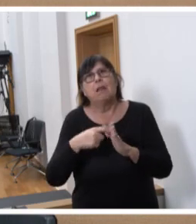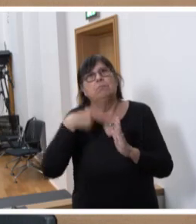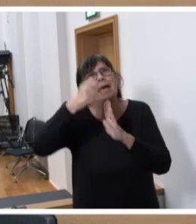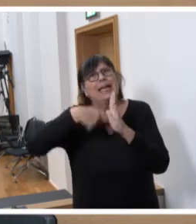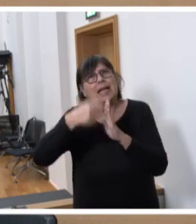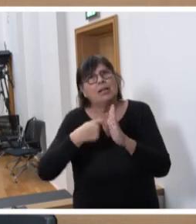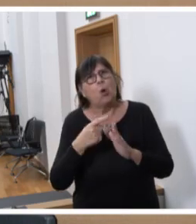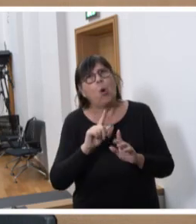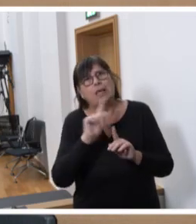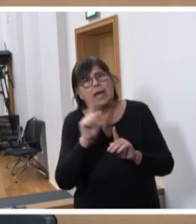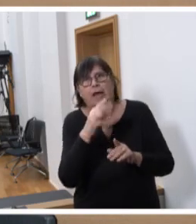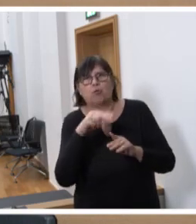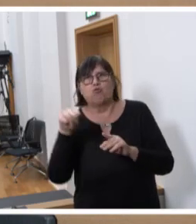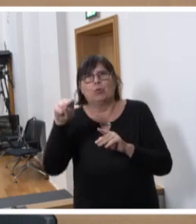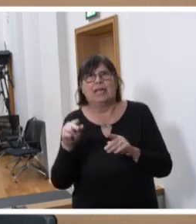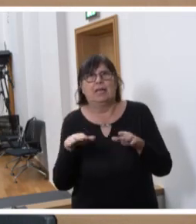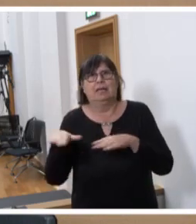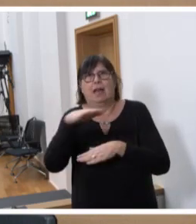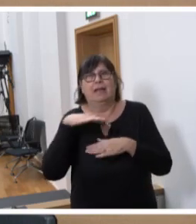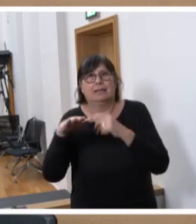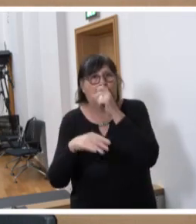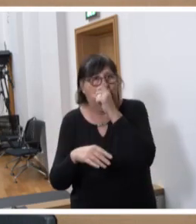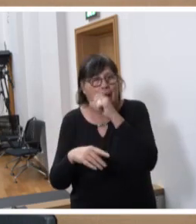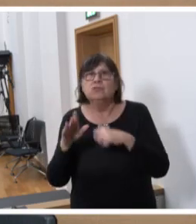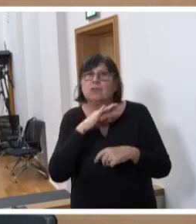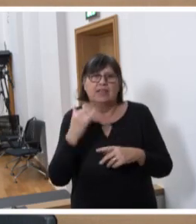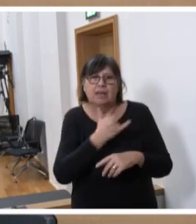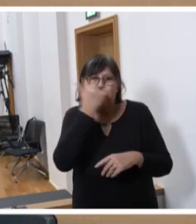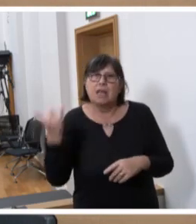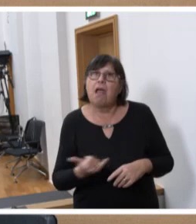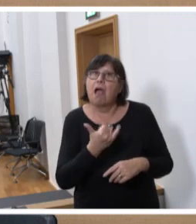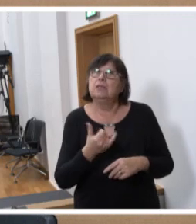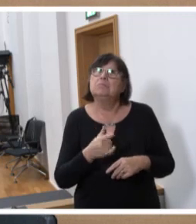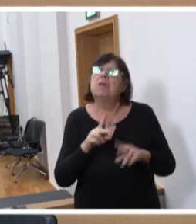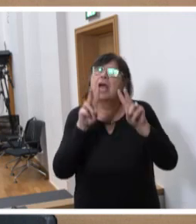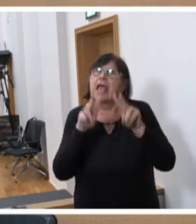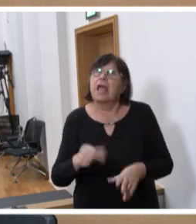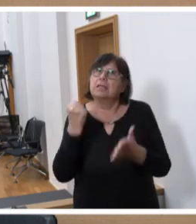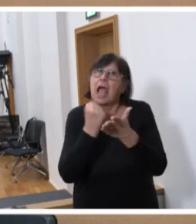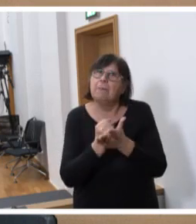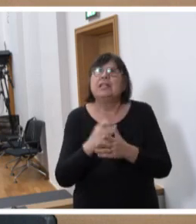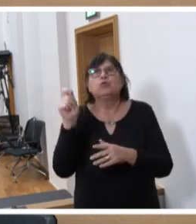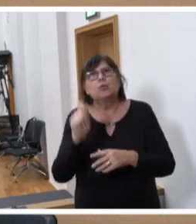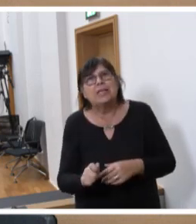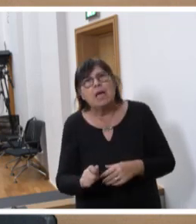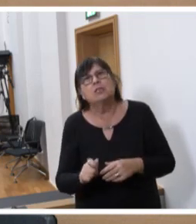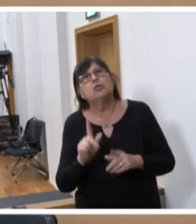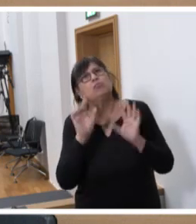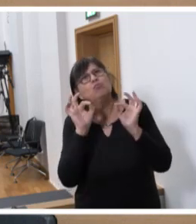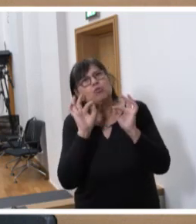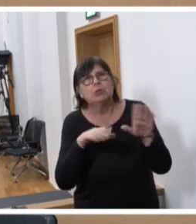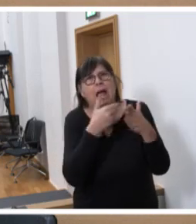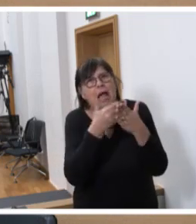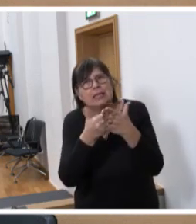Campus. Schon seit vielen Jahren kümmern sich ehrenamtlich Studierende darum, jedes Semester ein buntes Angebot an